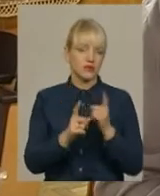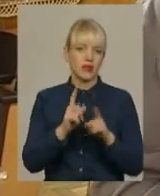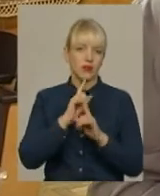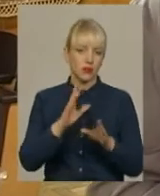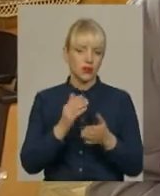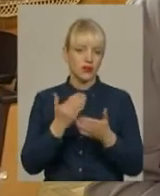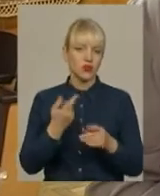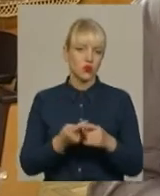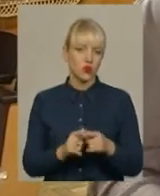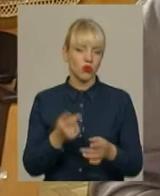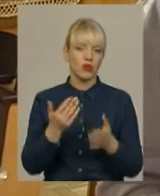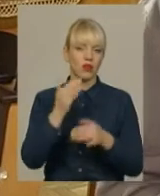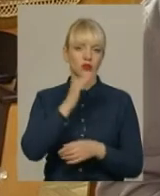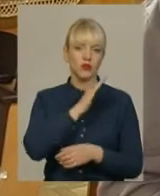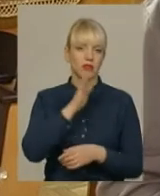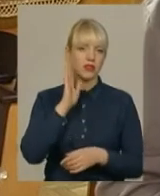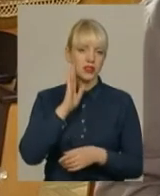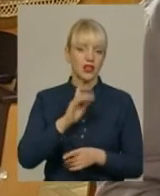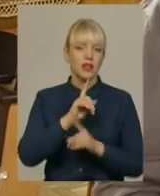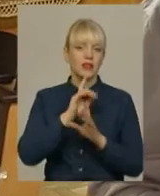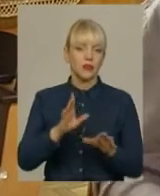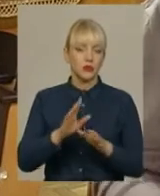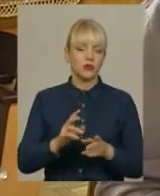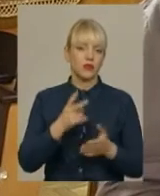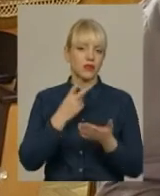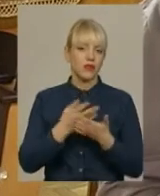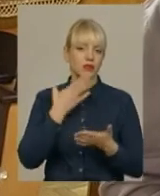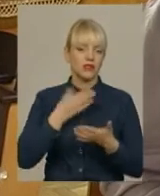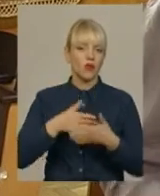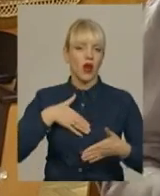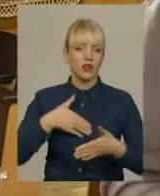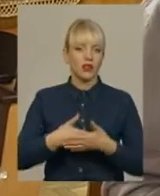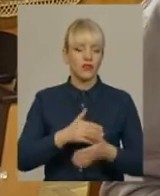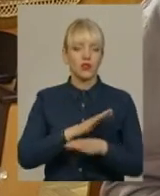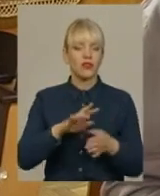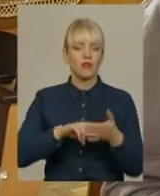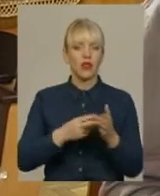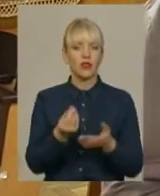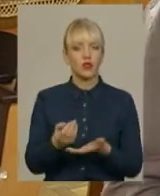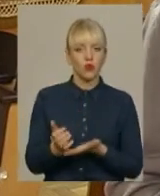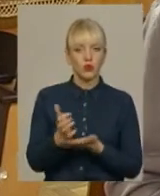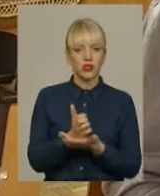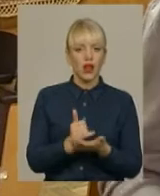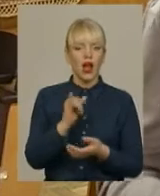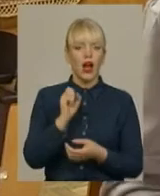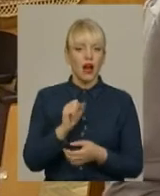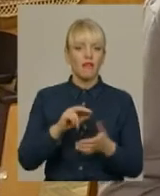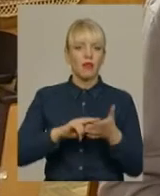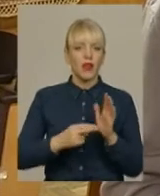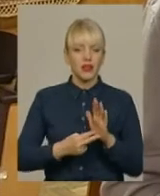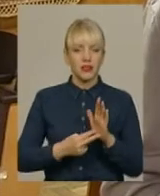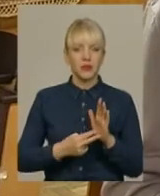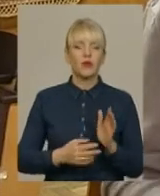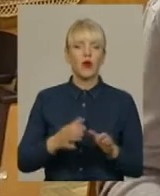поки батьки не будуть проявляти активність не в плані збору коштів, а в плані